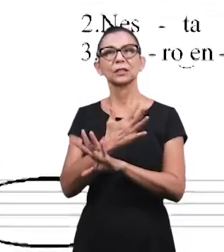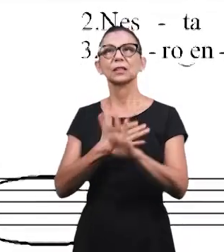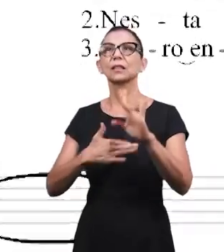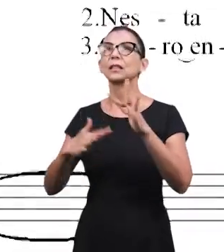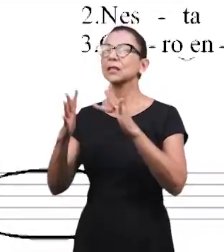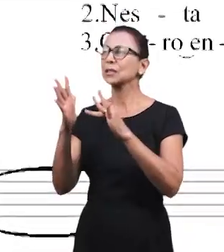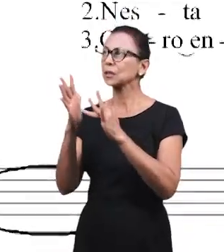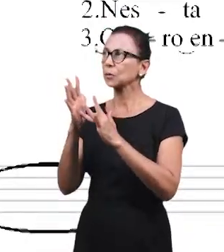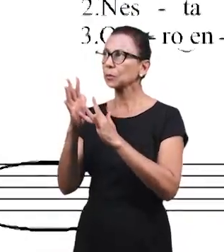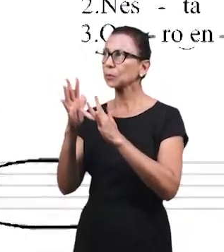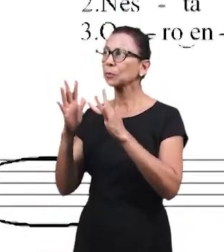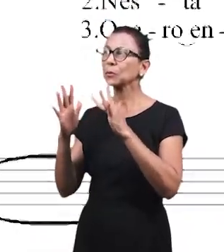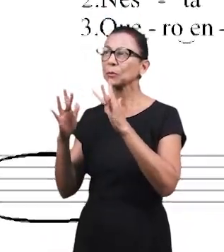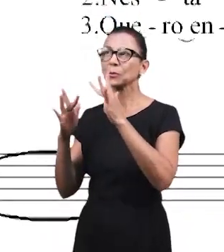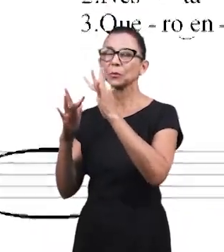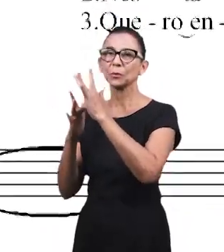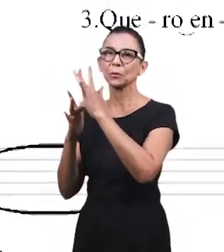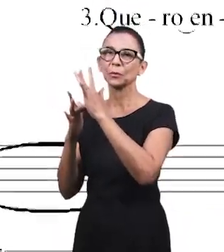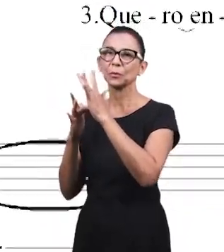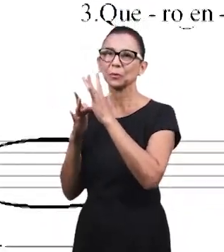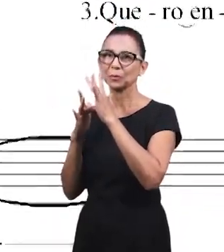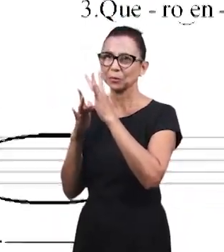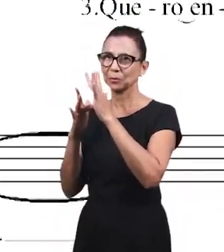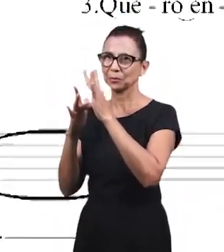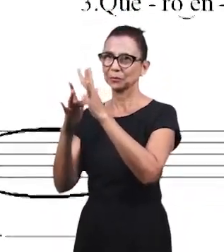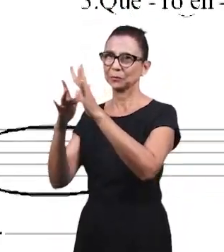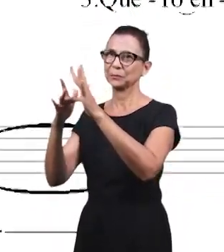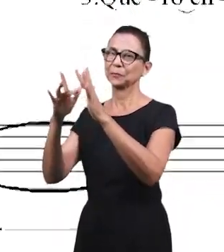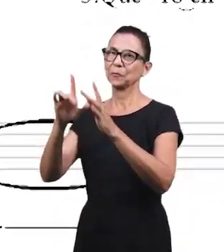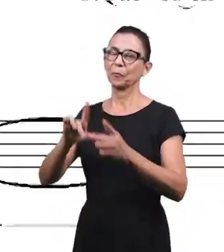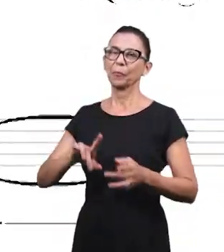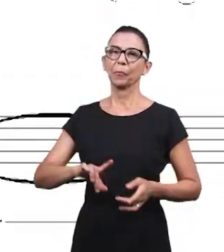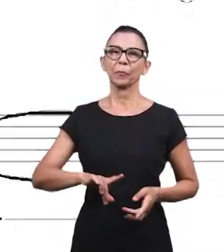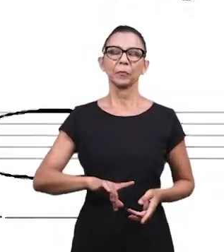Аллилуйя Слава Иисусу